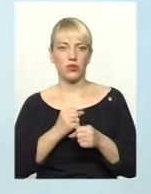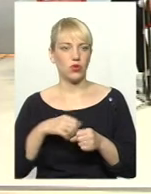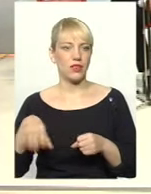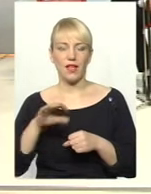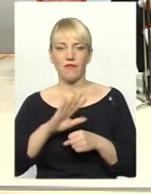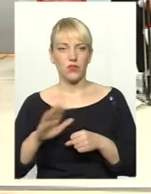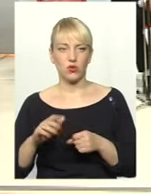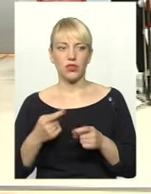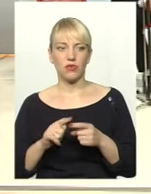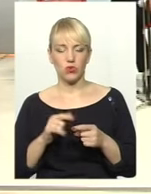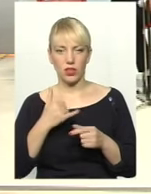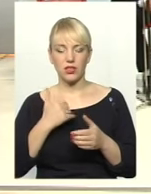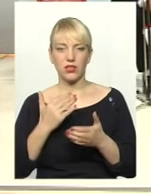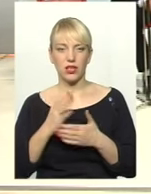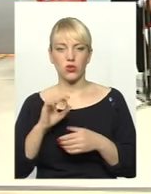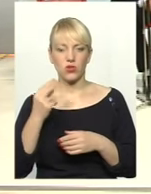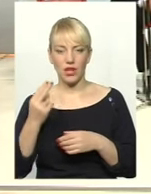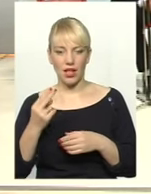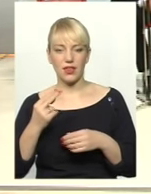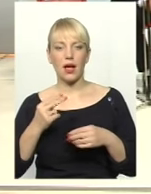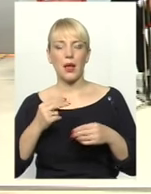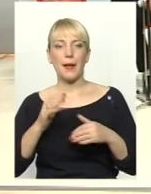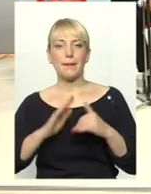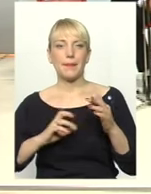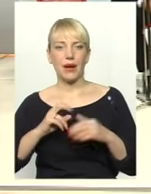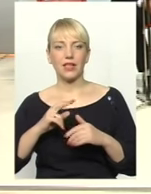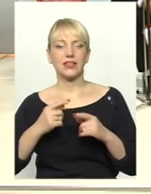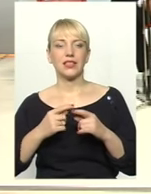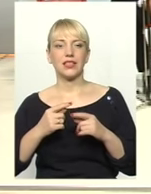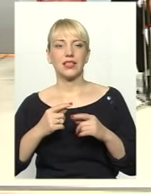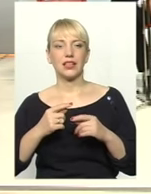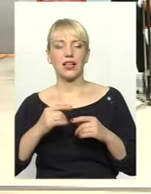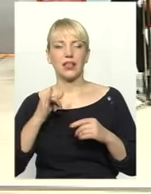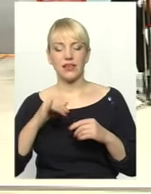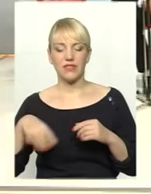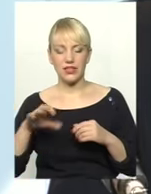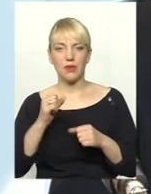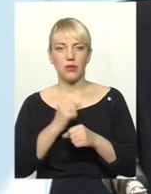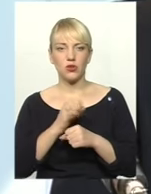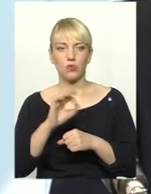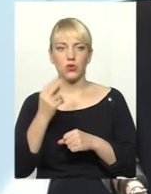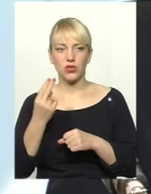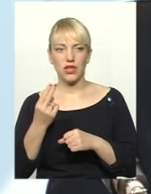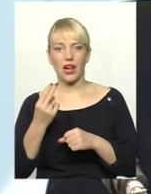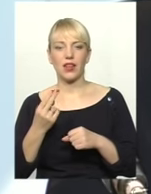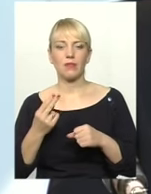Є вона, соціальна практика, і, мабуть, що всі сьогодні по соціальним угодам працюють, так, з гектара виділяють, ну, для